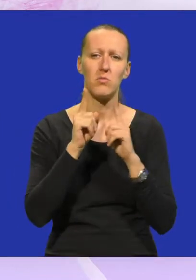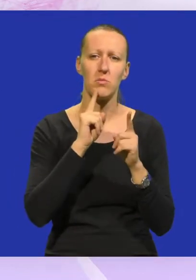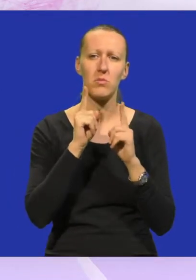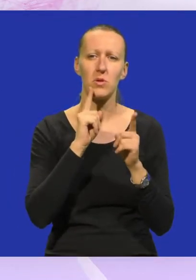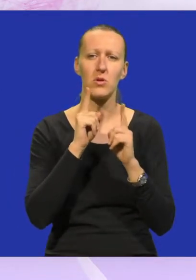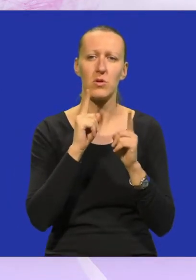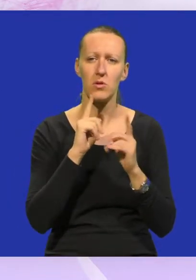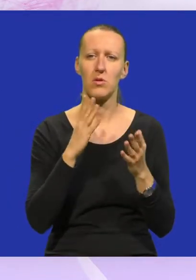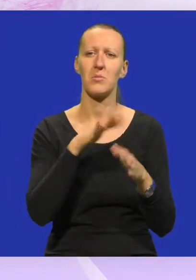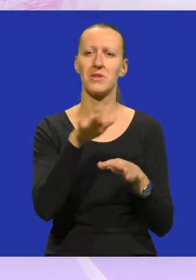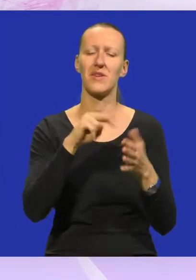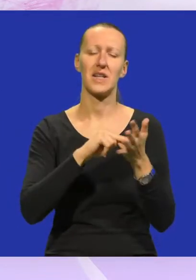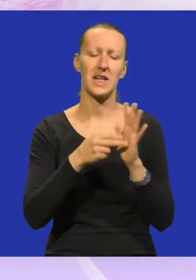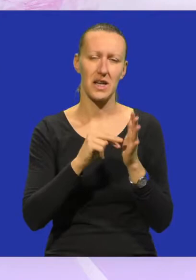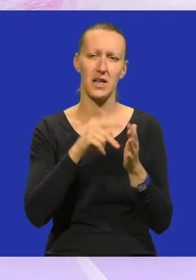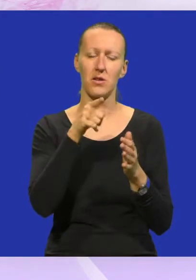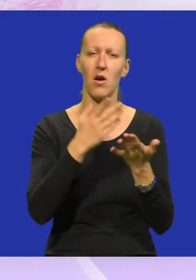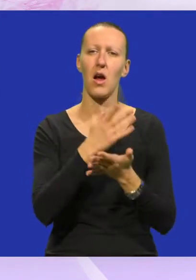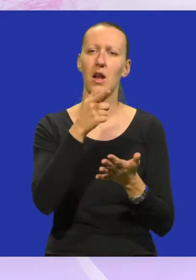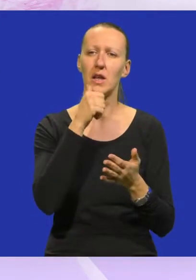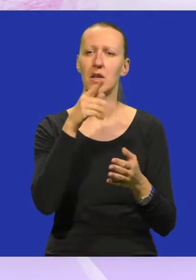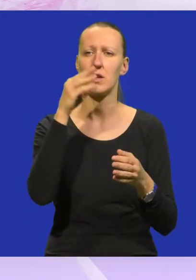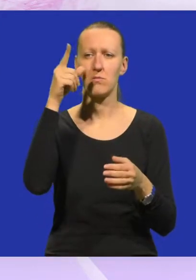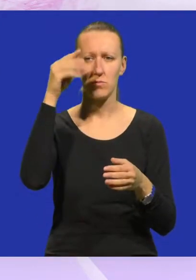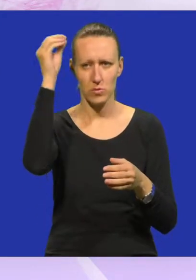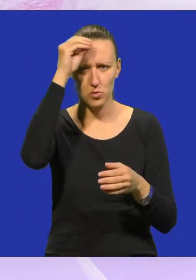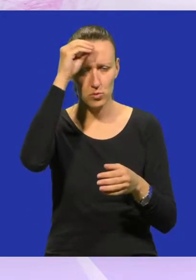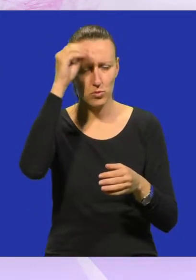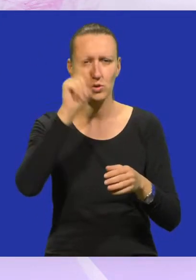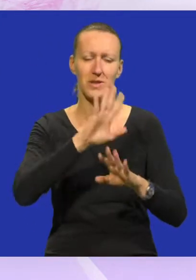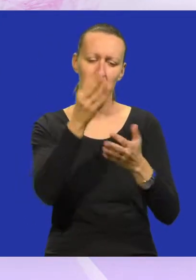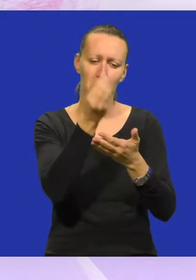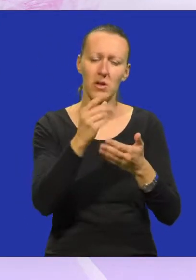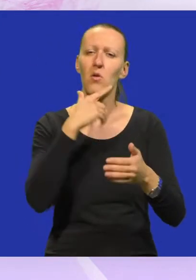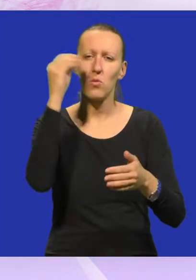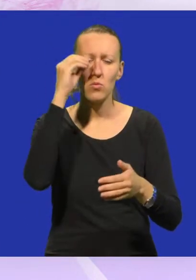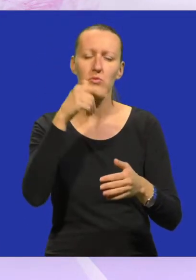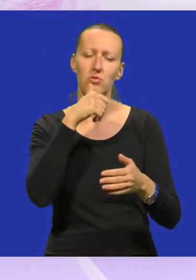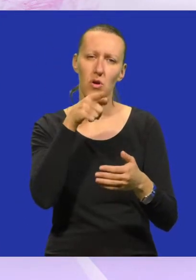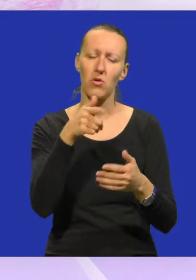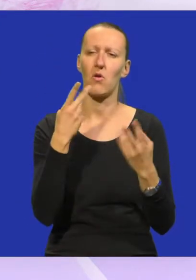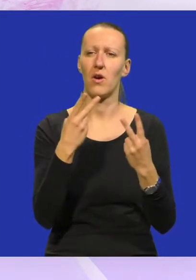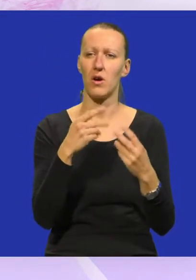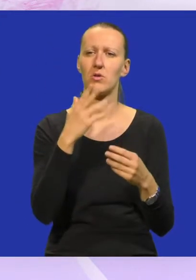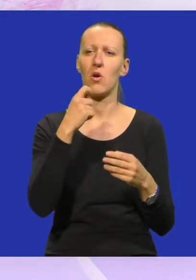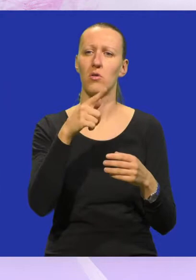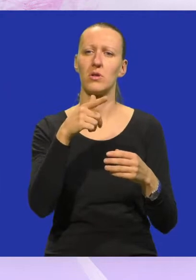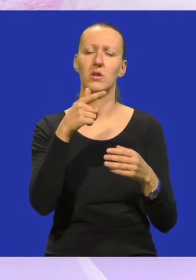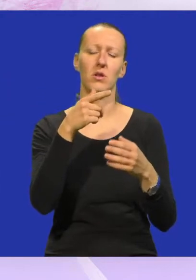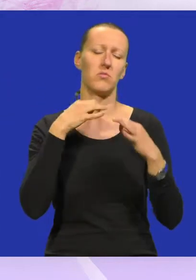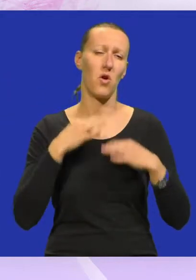sve tehnike i to, ali i teoriju. Tako da mi imamo jedan široki dijapozon od likovnjaka,